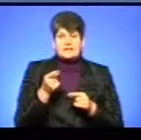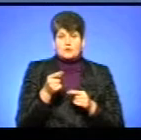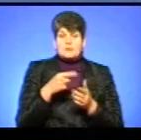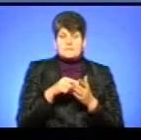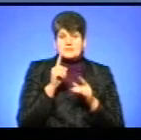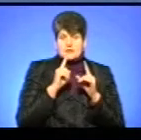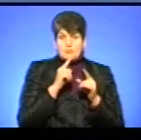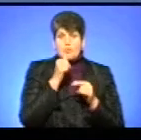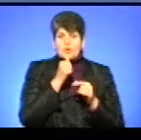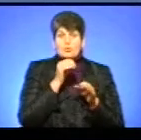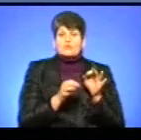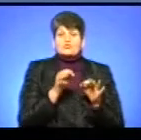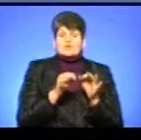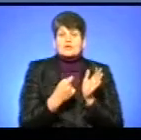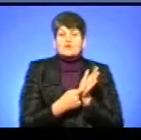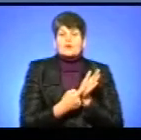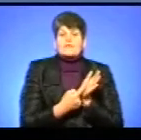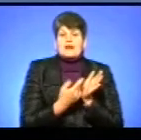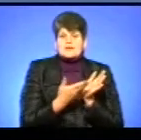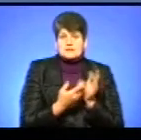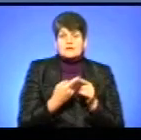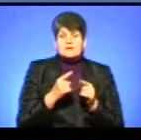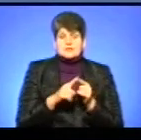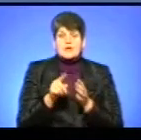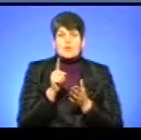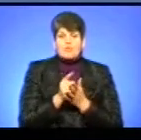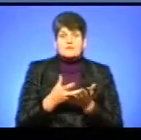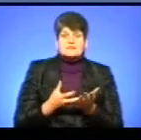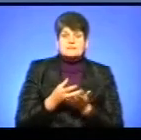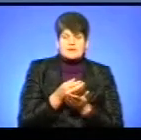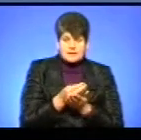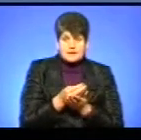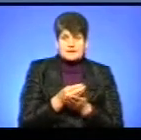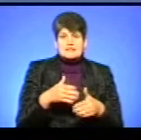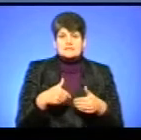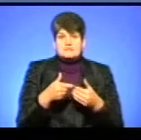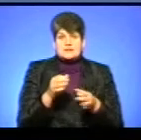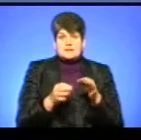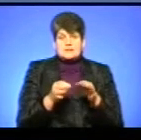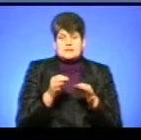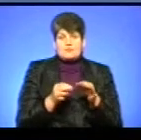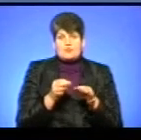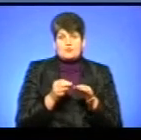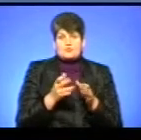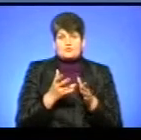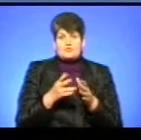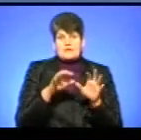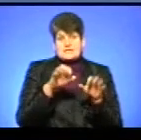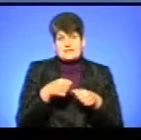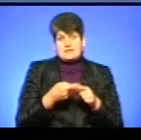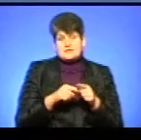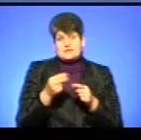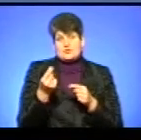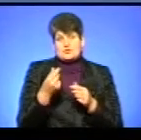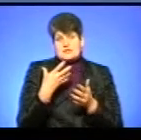попробує в судовому порядку довести цей обов'язок сплати і, відповідно, звернеться з позумом до певної громади і стягнеть ці кошти